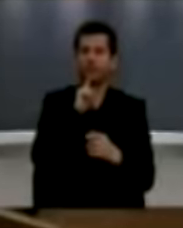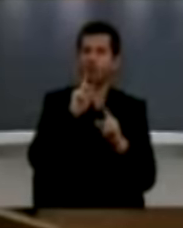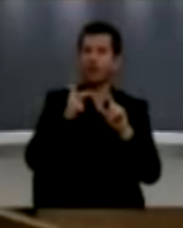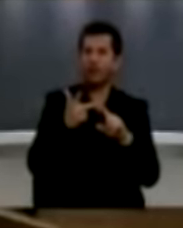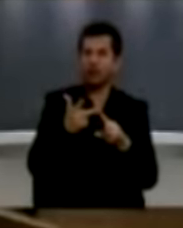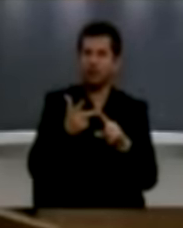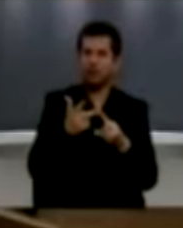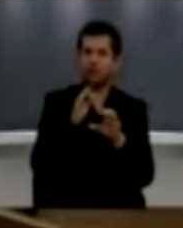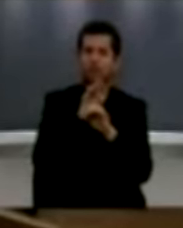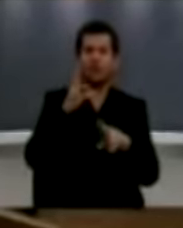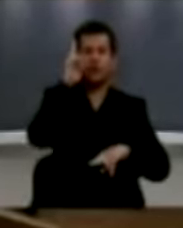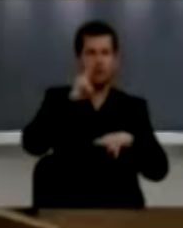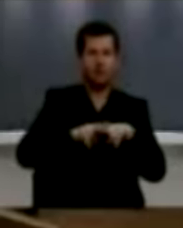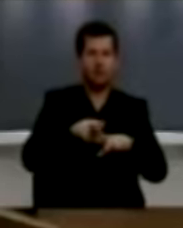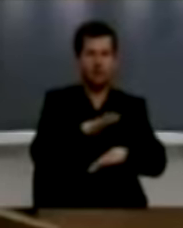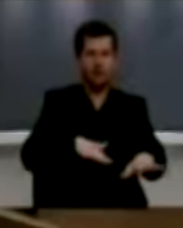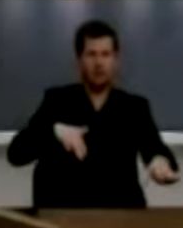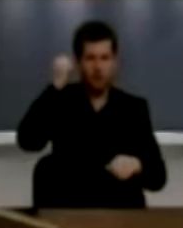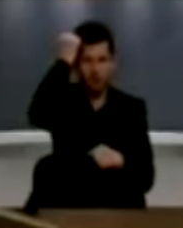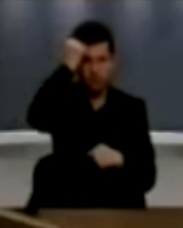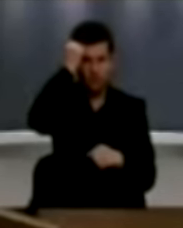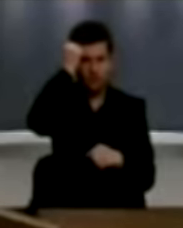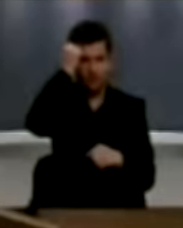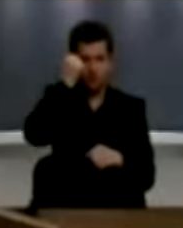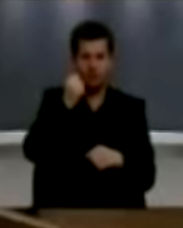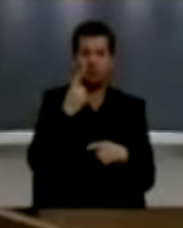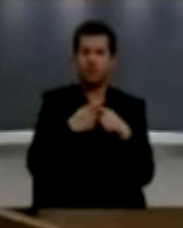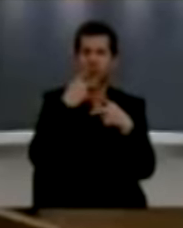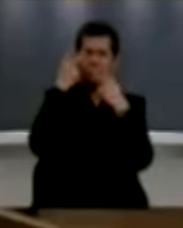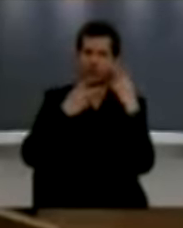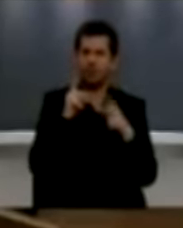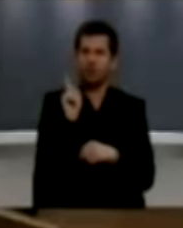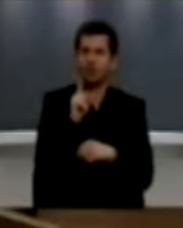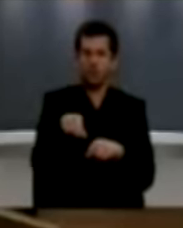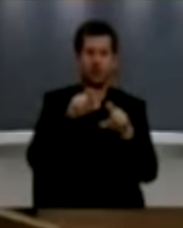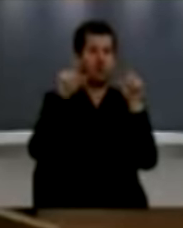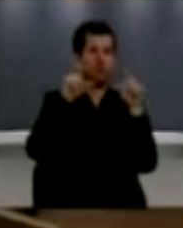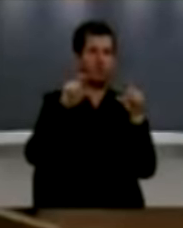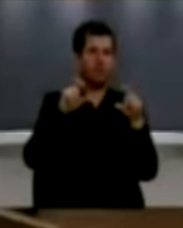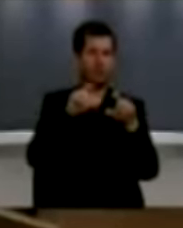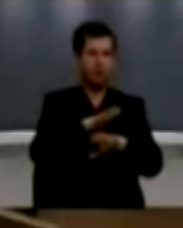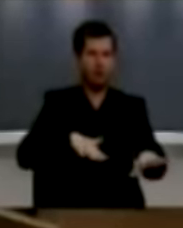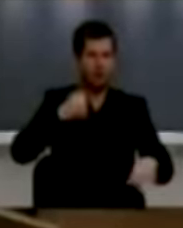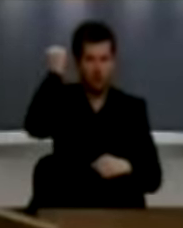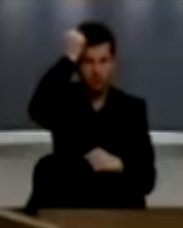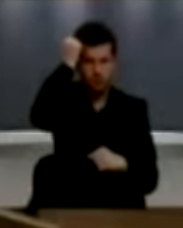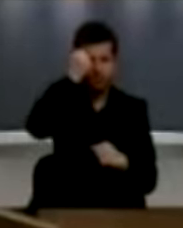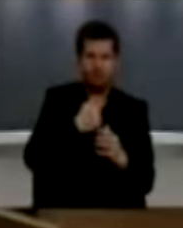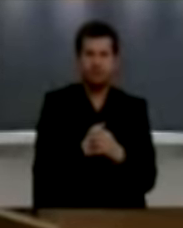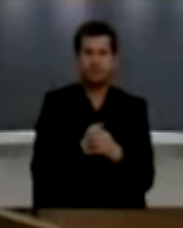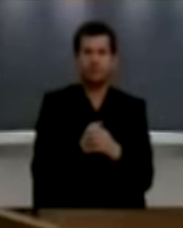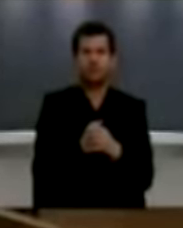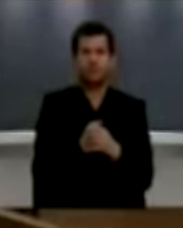pa miratimin e kuvendit Kosovës. Nuk do të mbikëshyrën nga as një institucion i kuvendit Kosovës dhe do